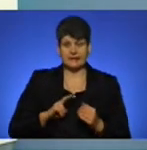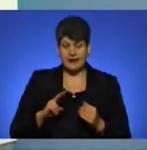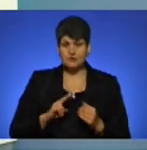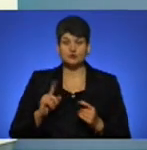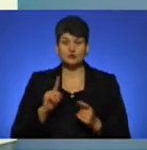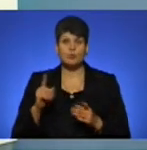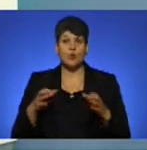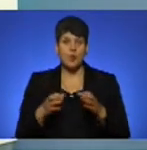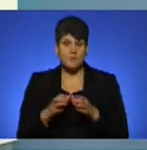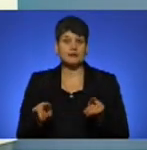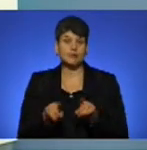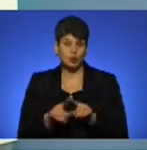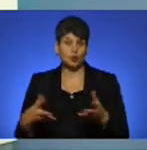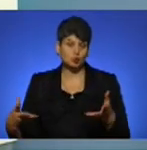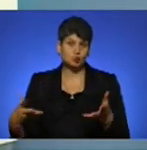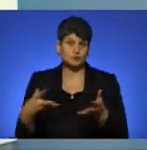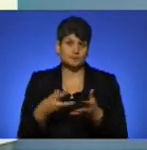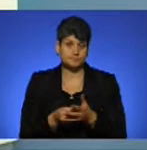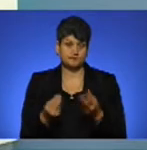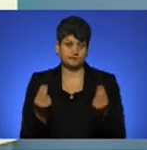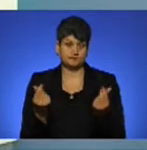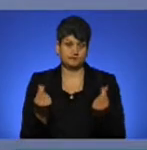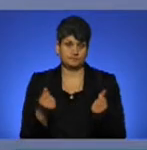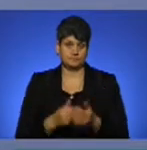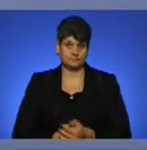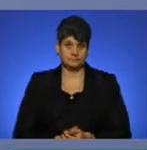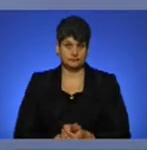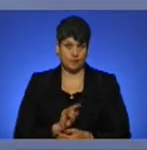громади також долучилися до фінансування аеропорту?